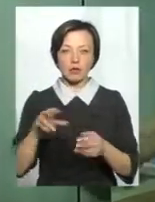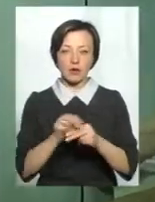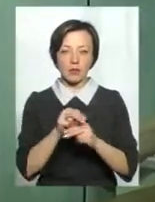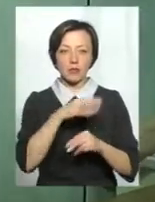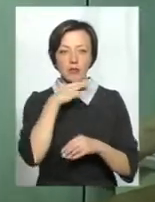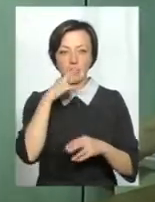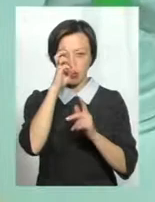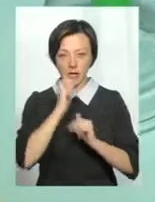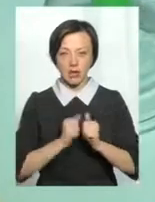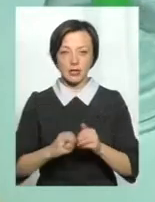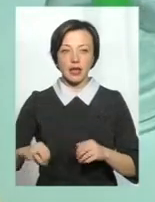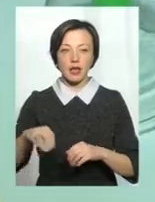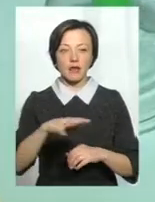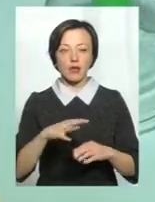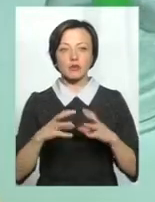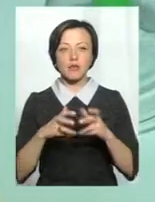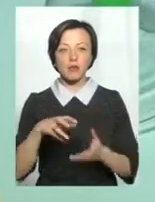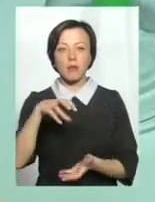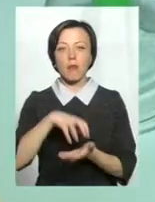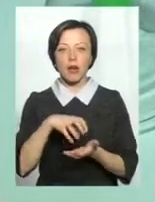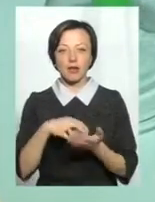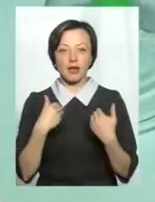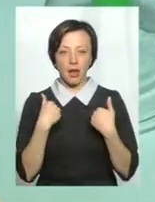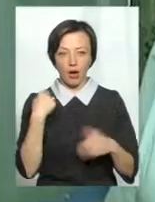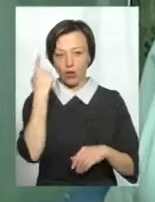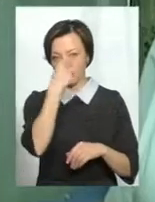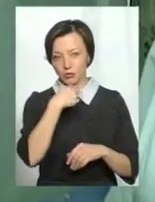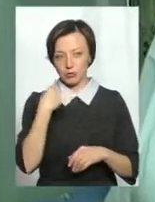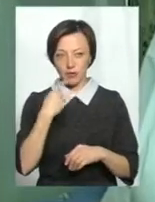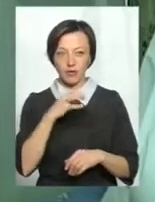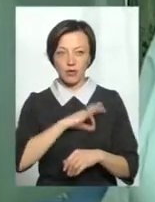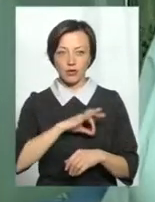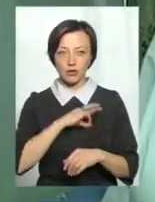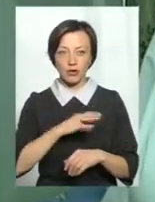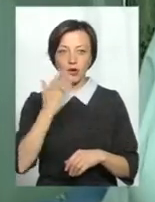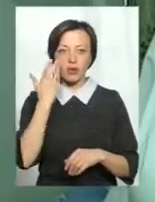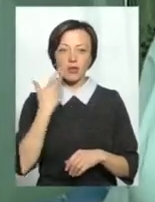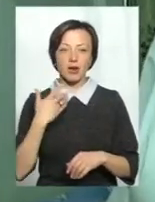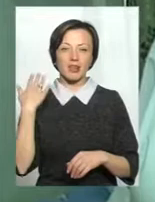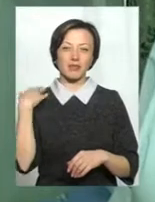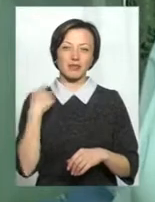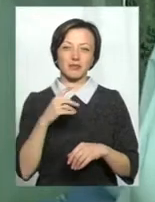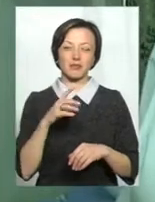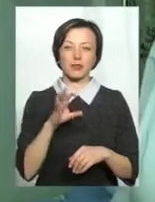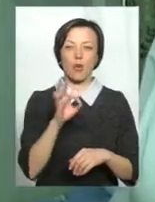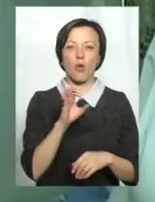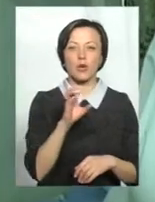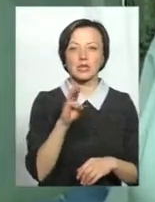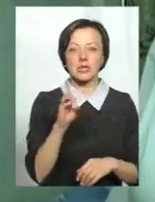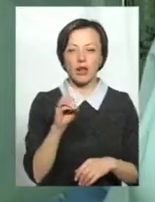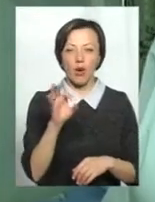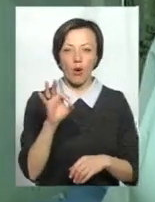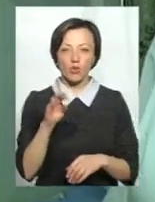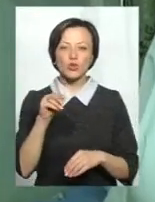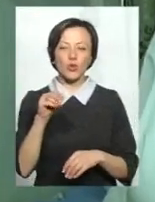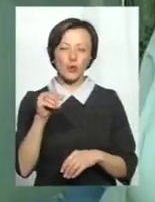багато країн Європи і світу. Банки я особливо використовую при остеохондрозі. Банки ставляться в